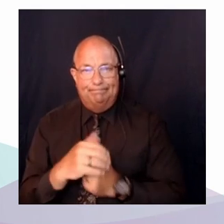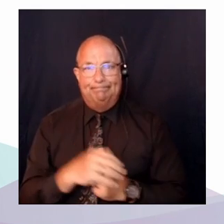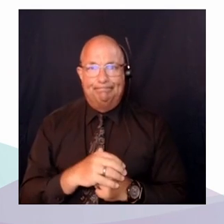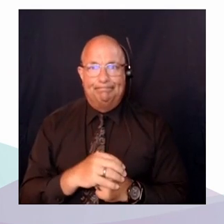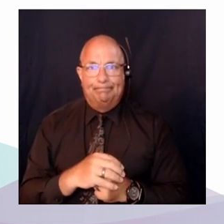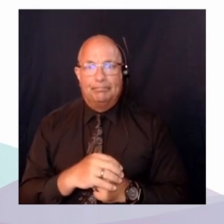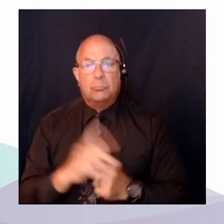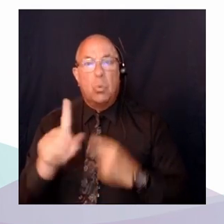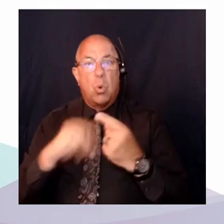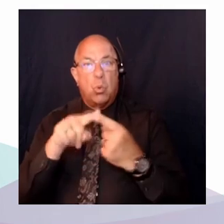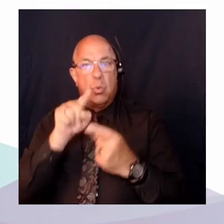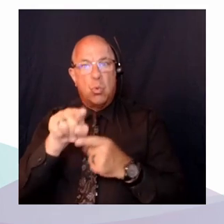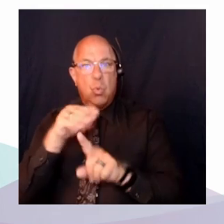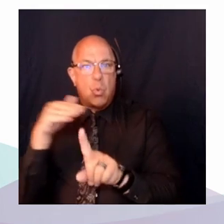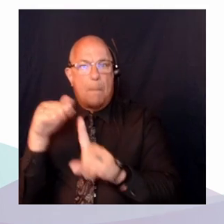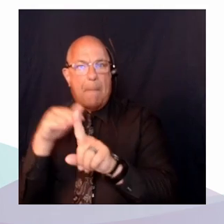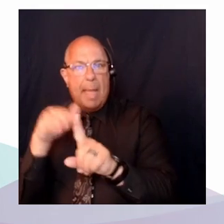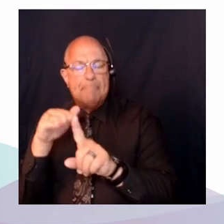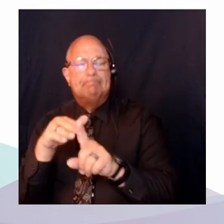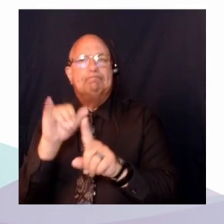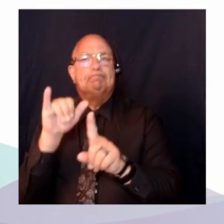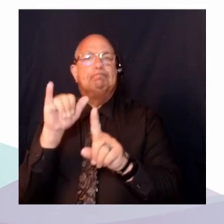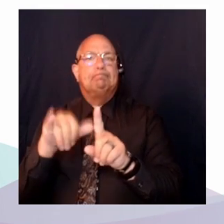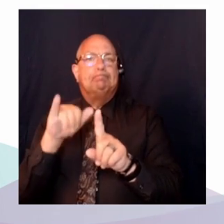cours des deux dernières années.